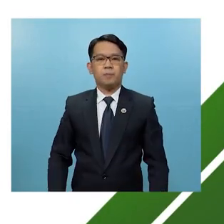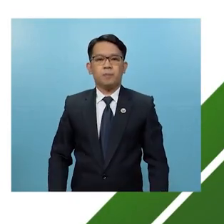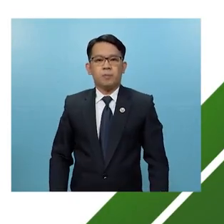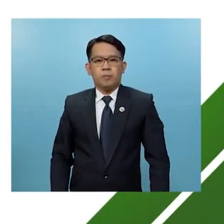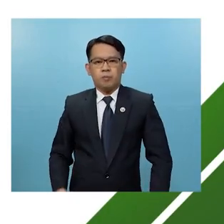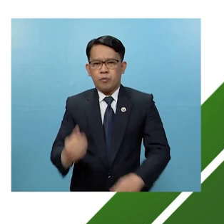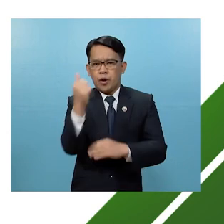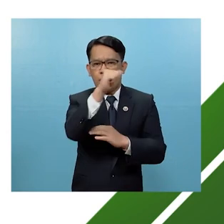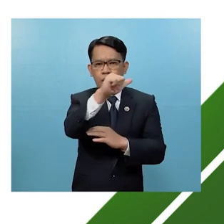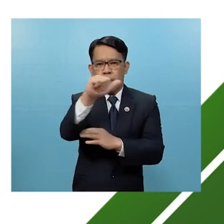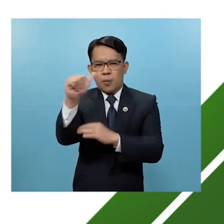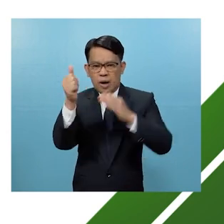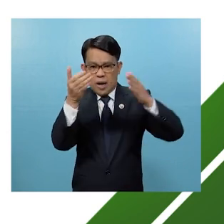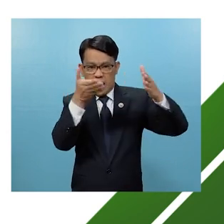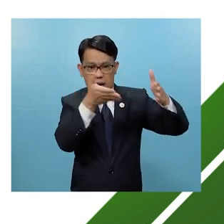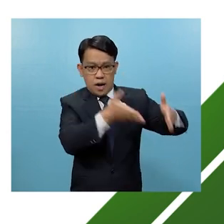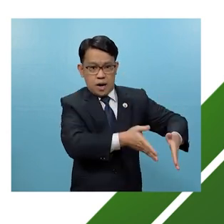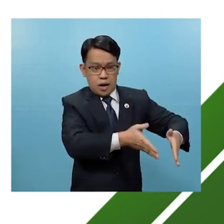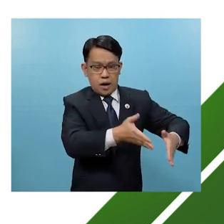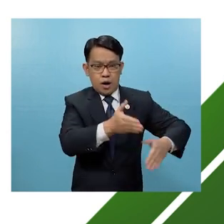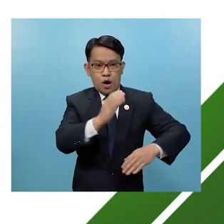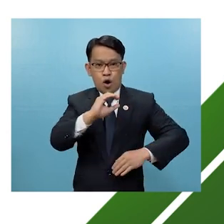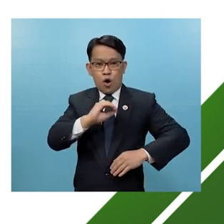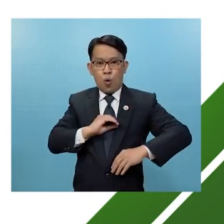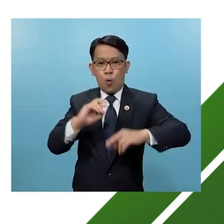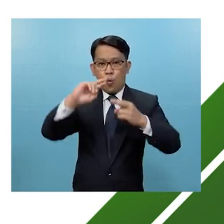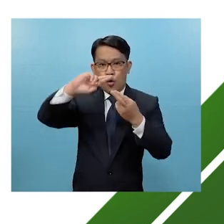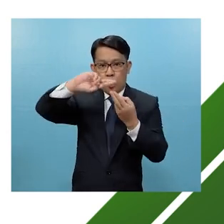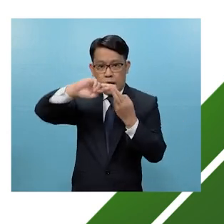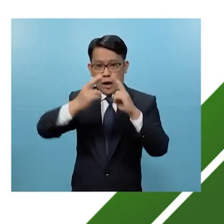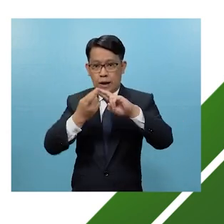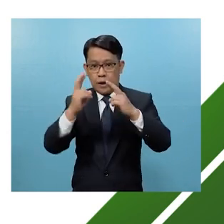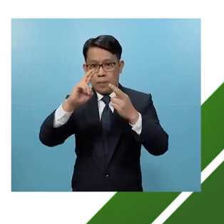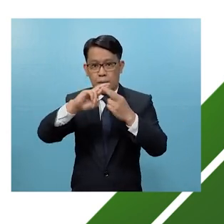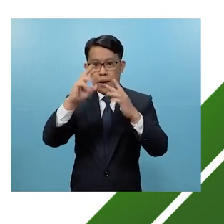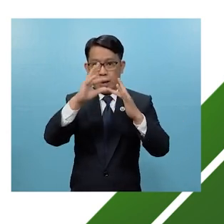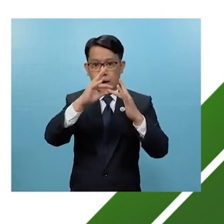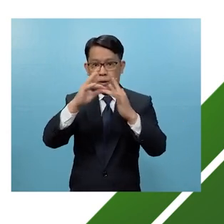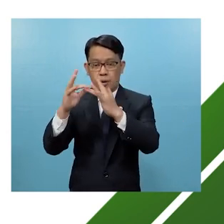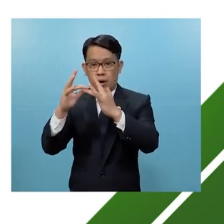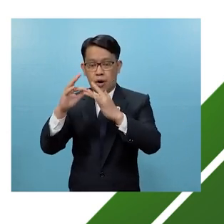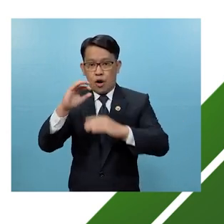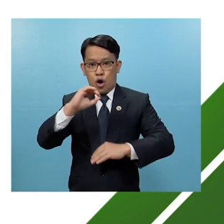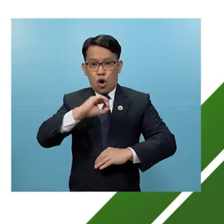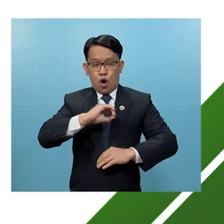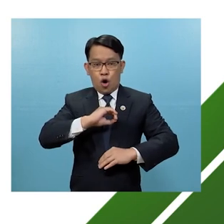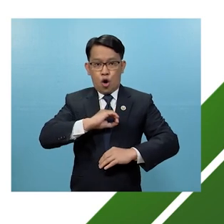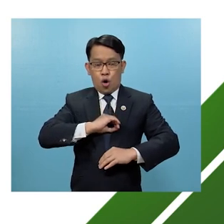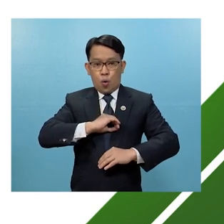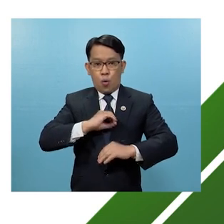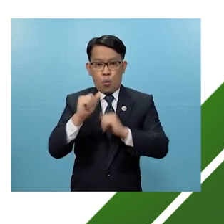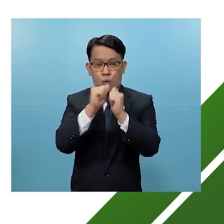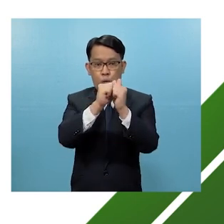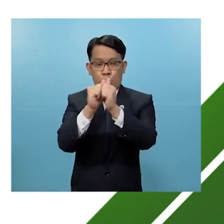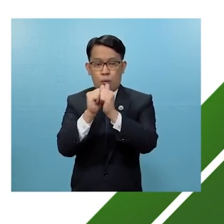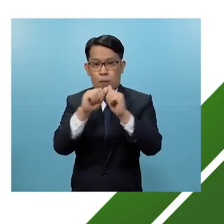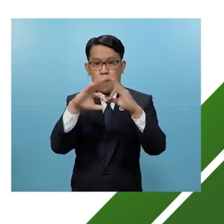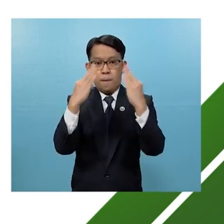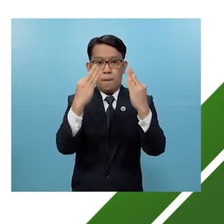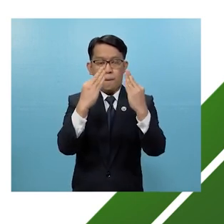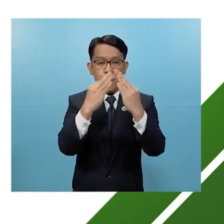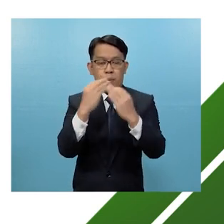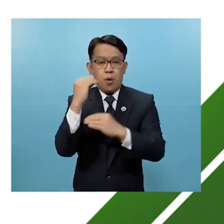Ang sino mang pabaya sa kanyang mga kamag-anakan, lalo na sa kanyang mga kasambahay, ay